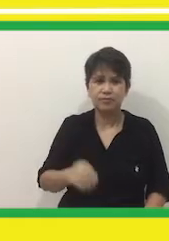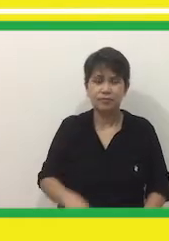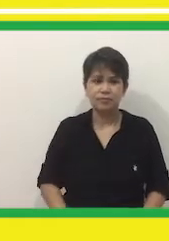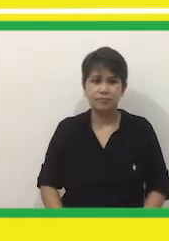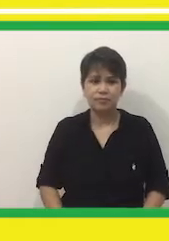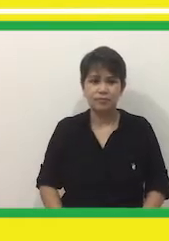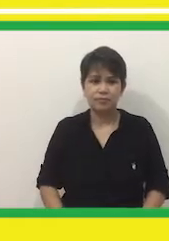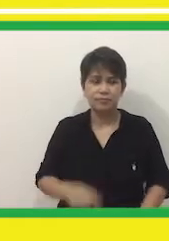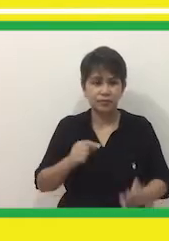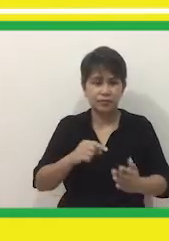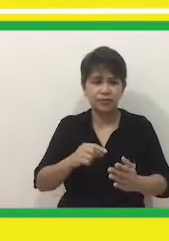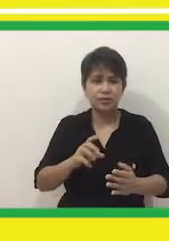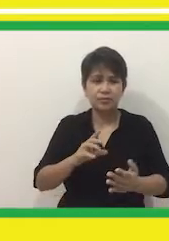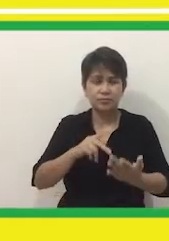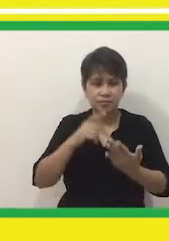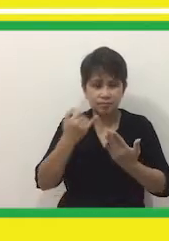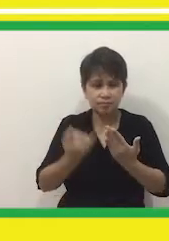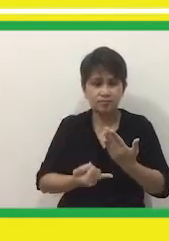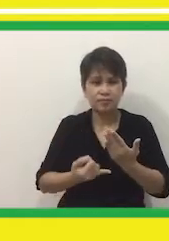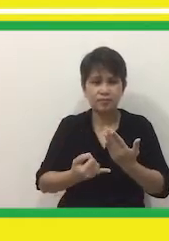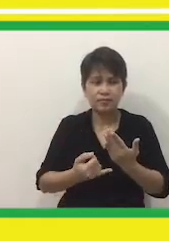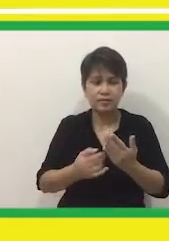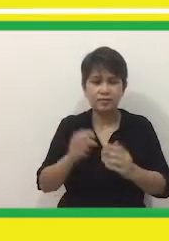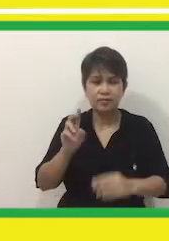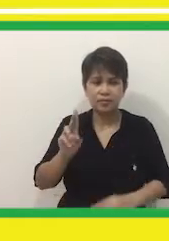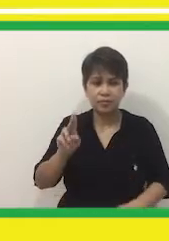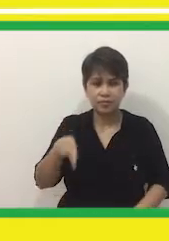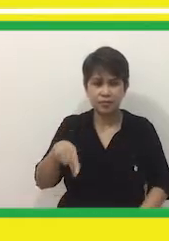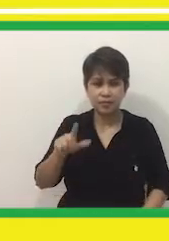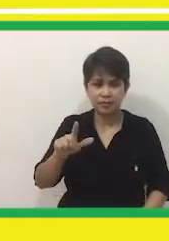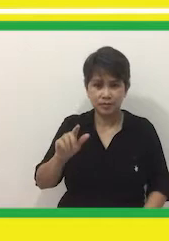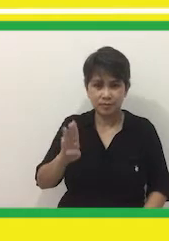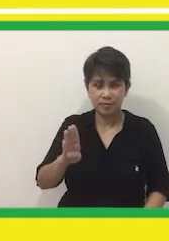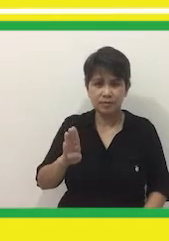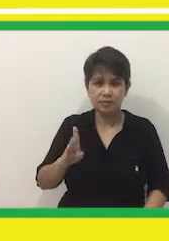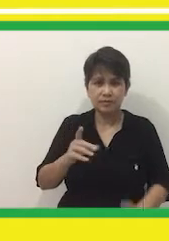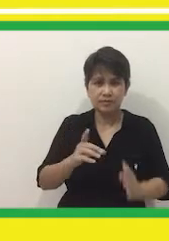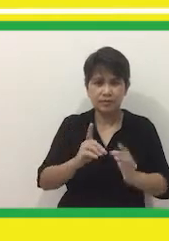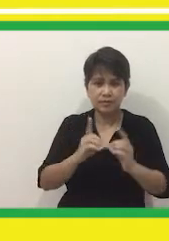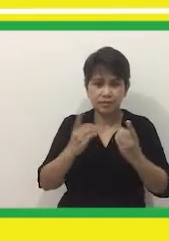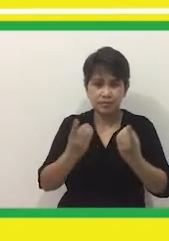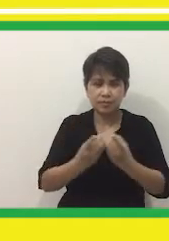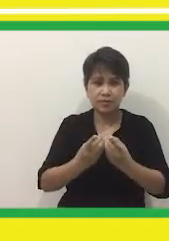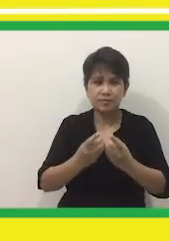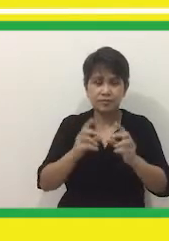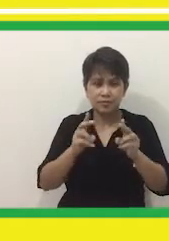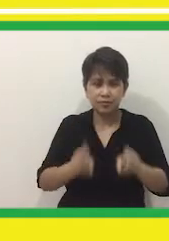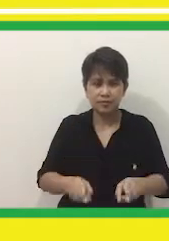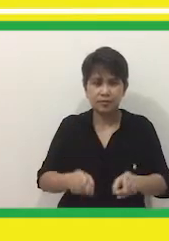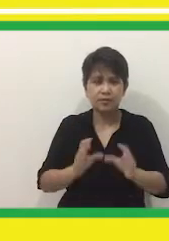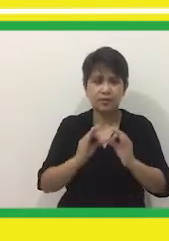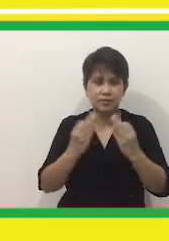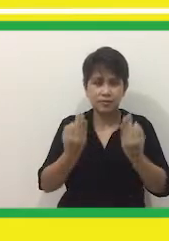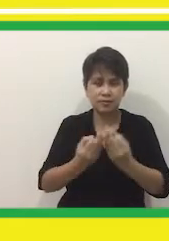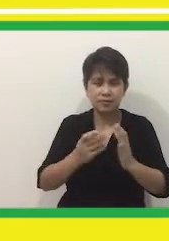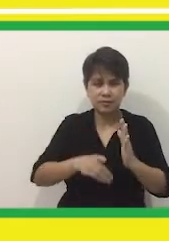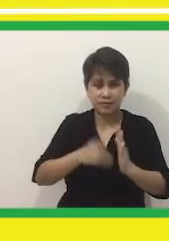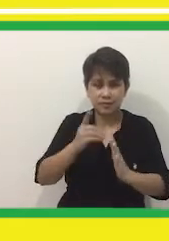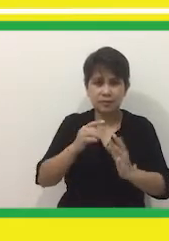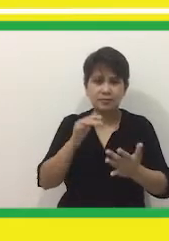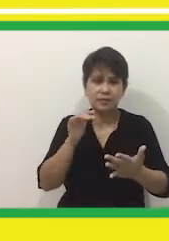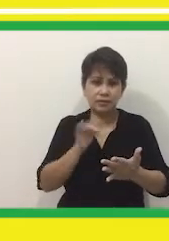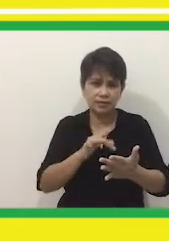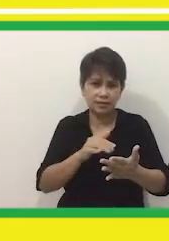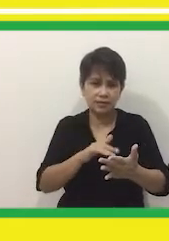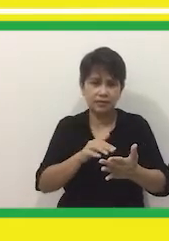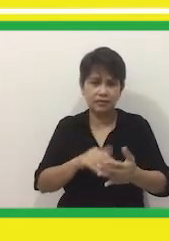ay proyekto proyekto ng UPLB Department of Human and Family Development Studies Sa